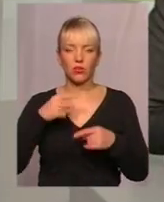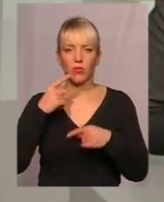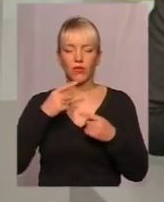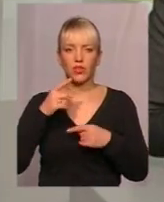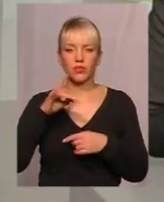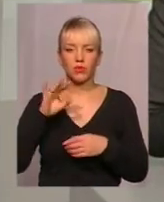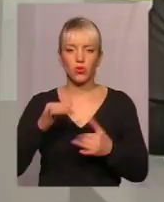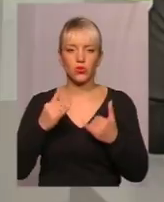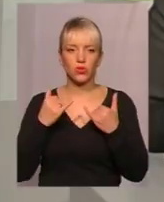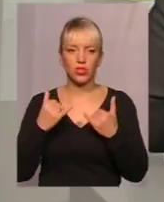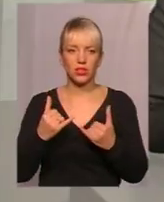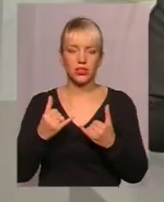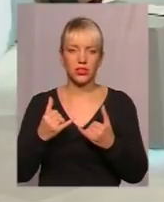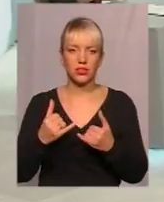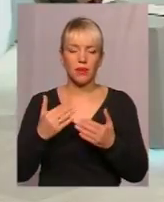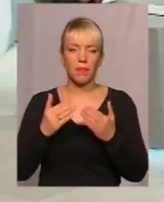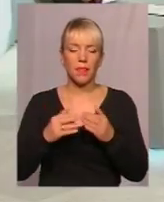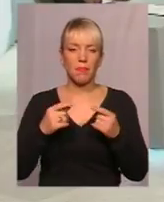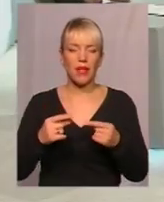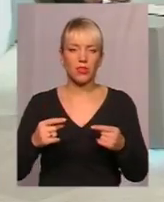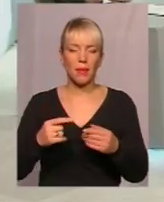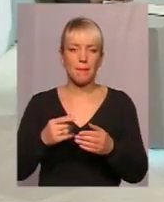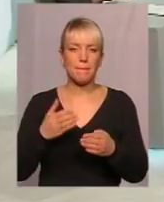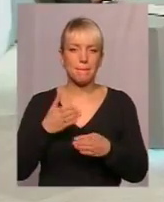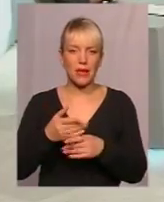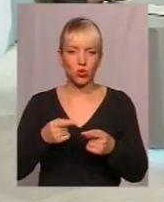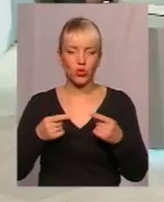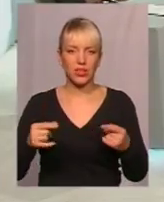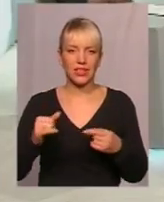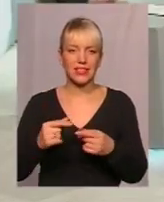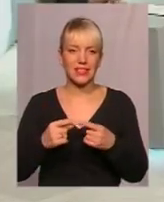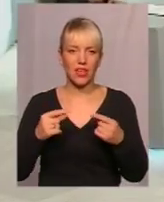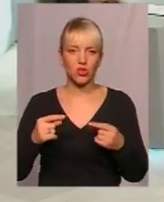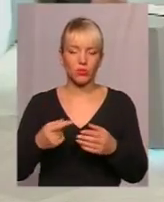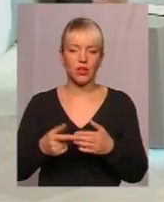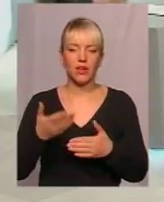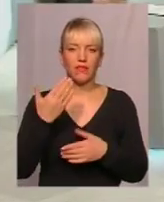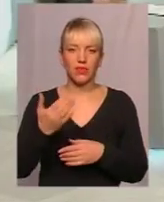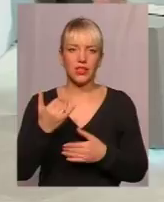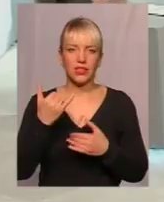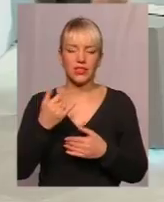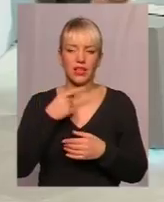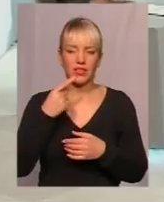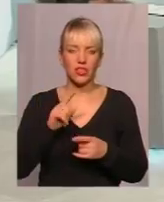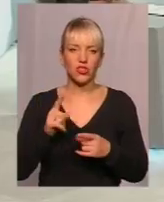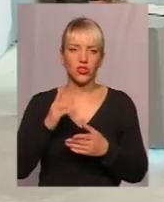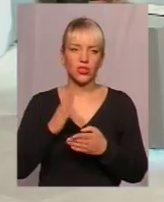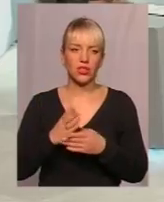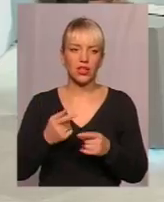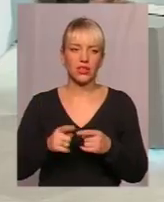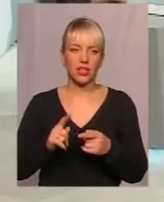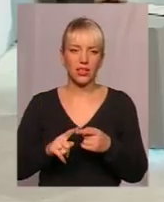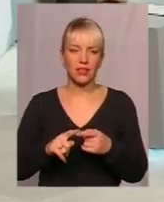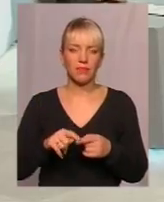про сучасні, все ж таки, методи і засоби. От навіть ви тут зазначили, що є таке сантплей